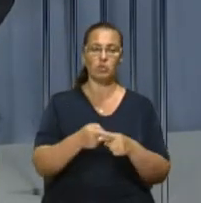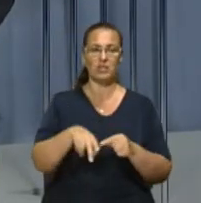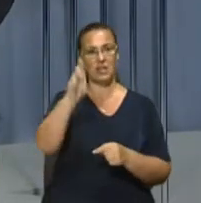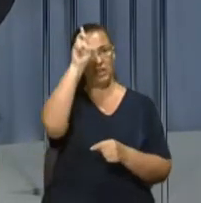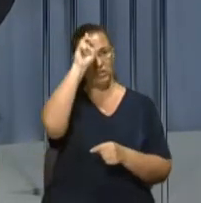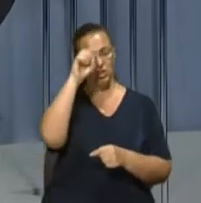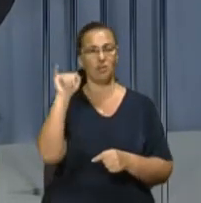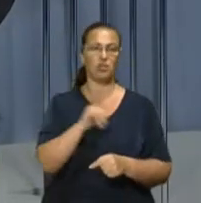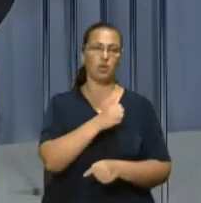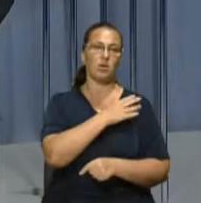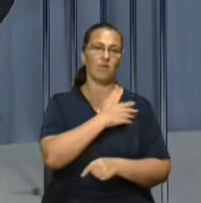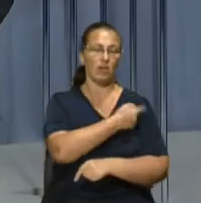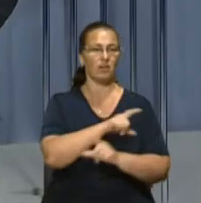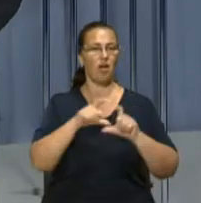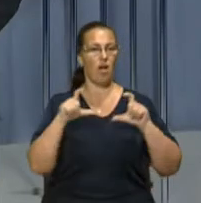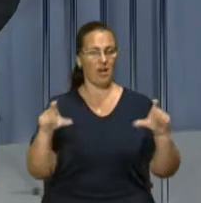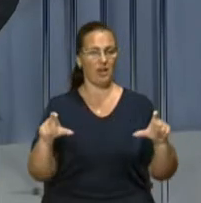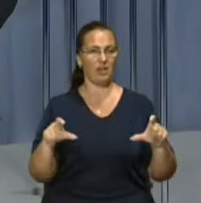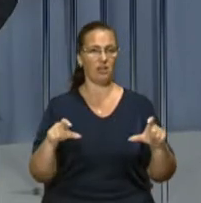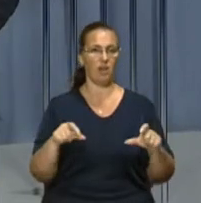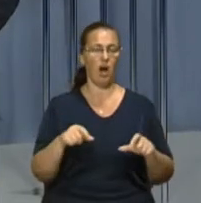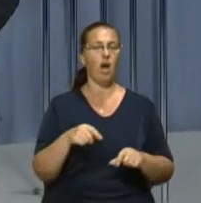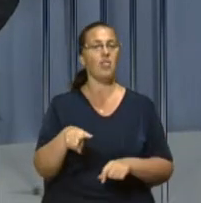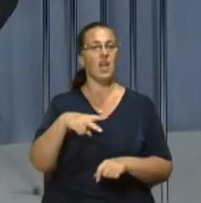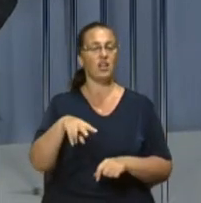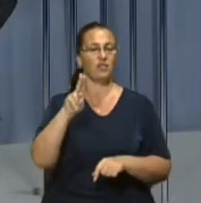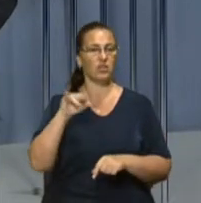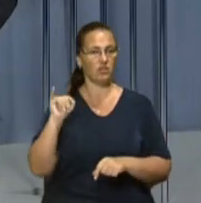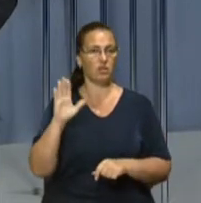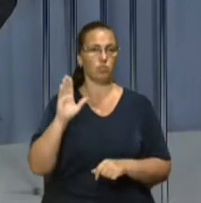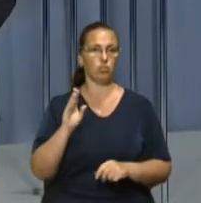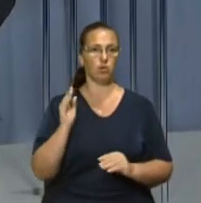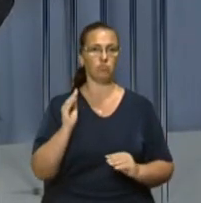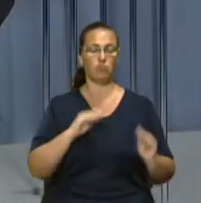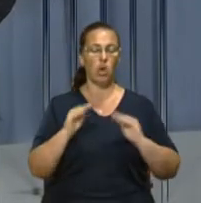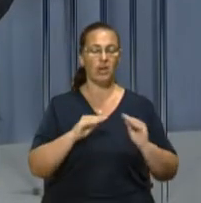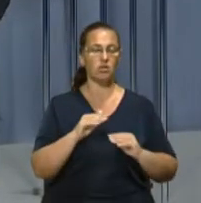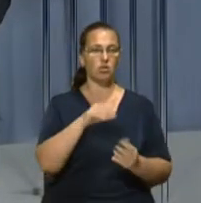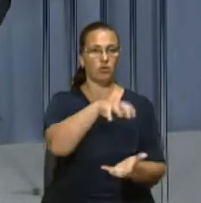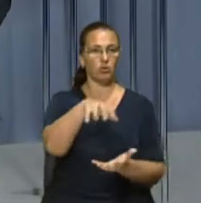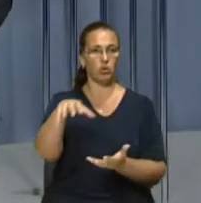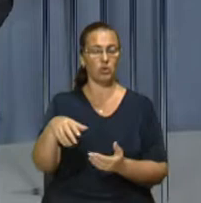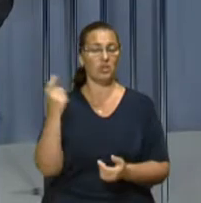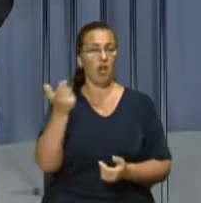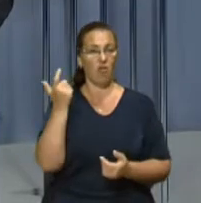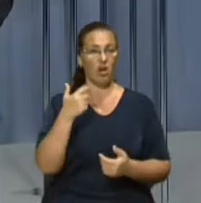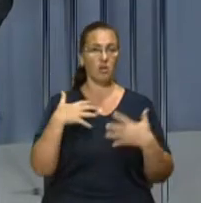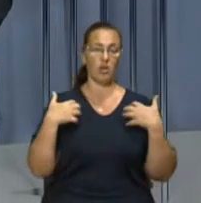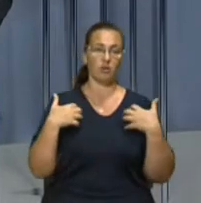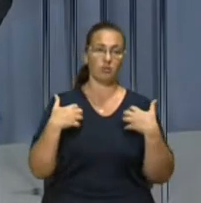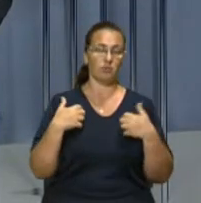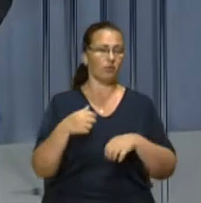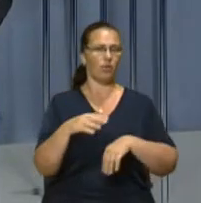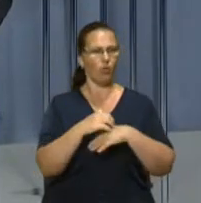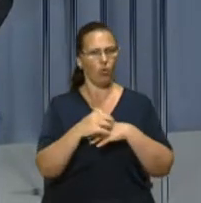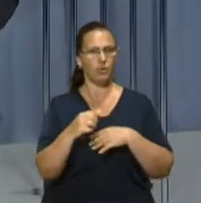клініках, і у приватних. А на Ливандівці буде організовано кілька точок, де власники котів і собак зможуть зробити щеплення для своїх тварин.